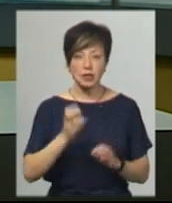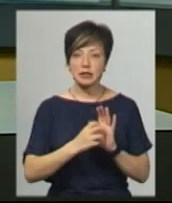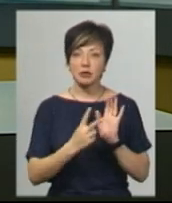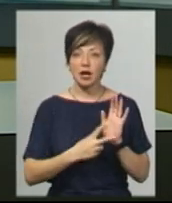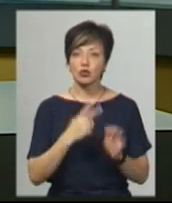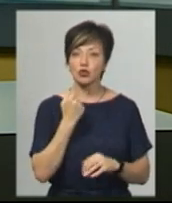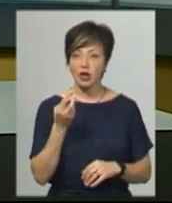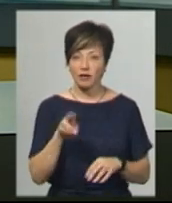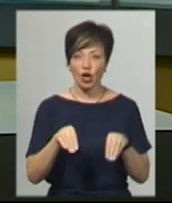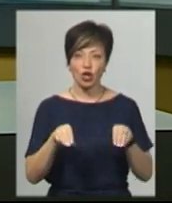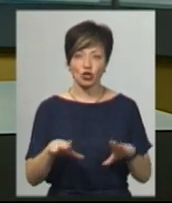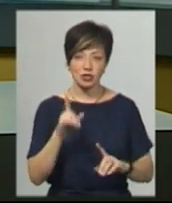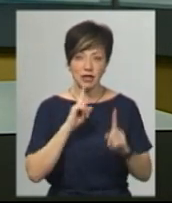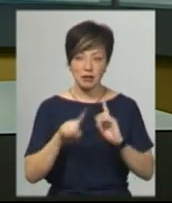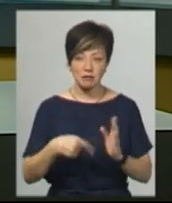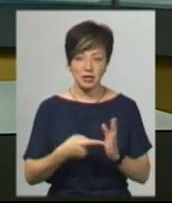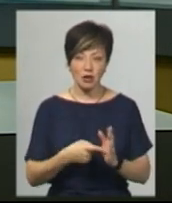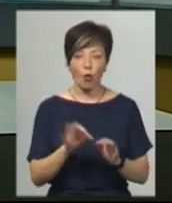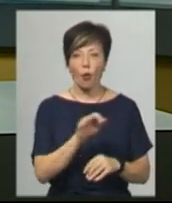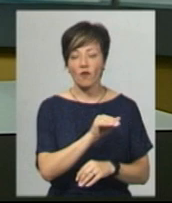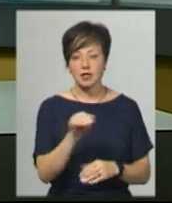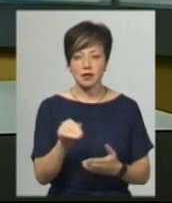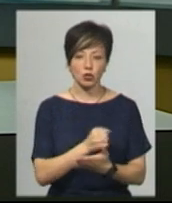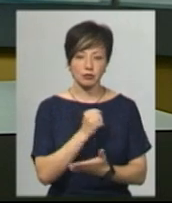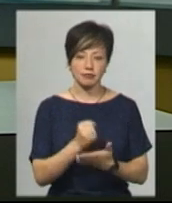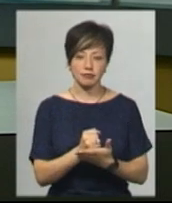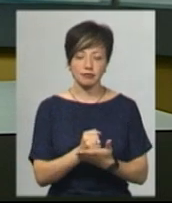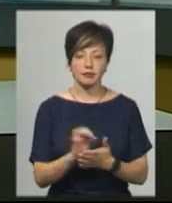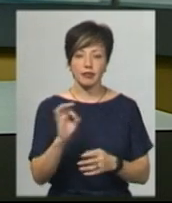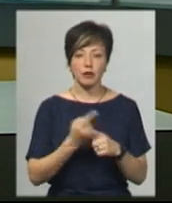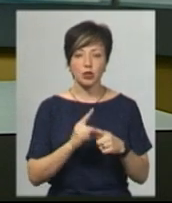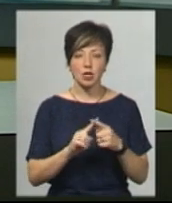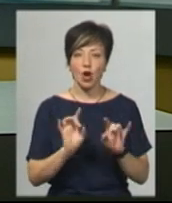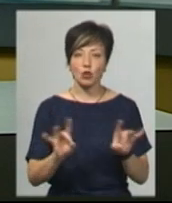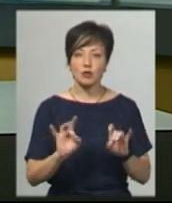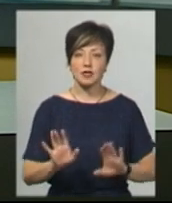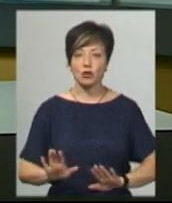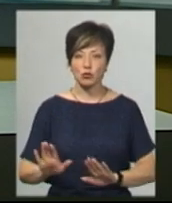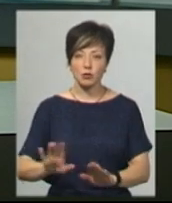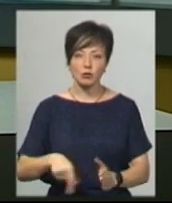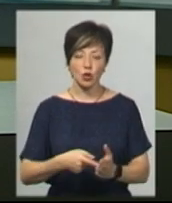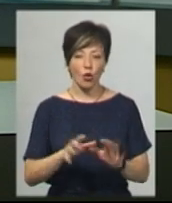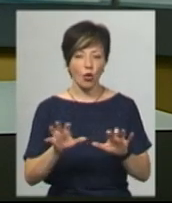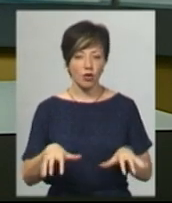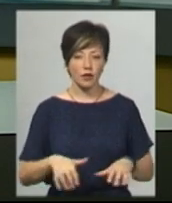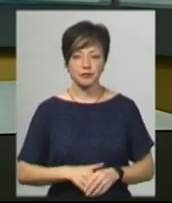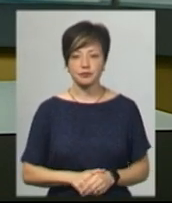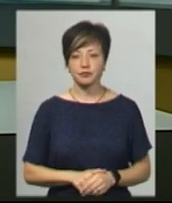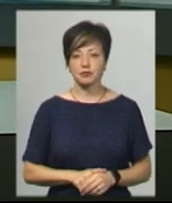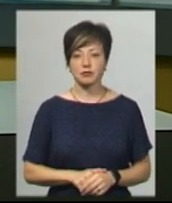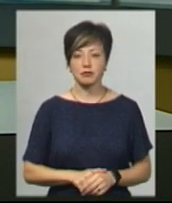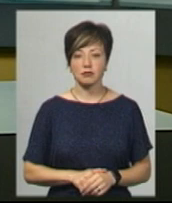17 червня рішенням сесії міської ради його офіційно затвердили. Про це Суспільному розповів заступник Хмельницького міського голови Андрій